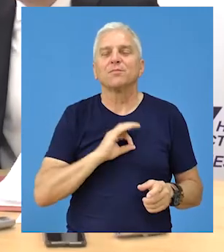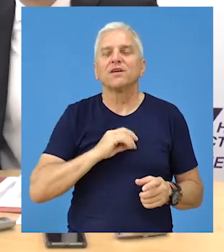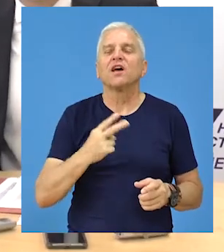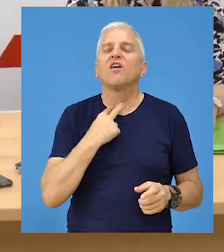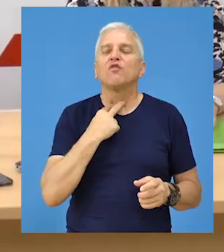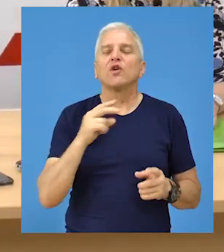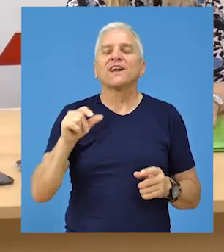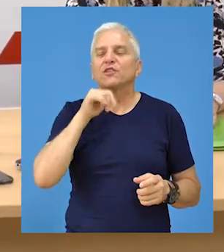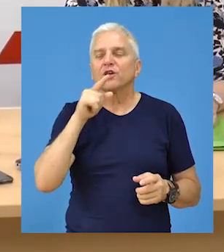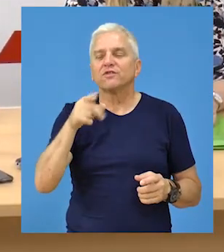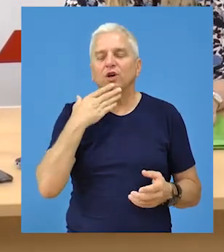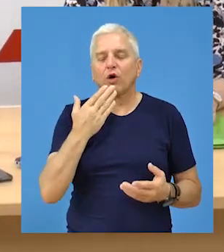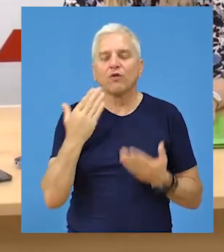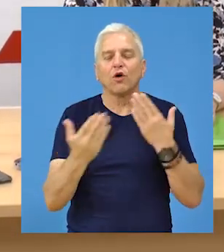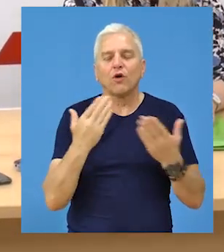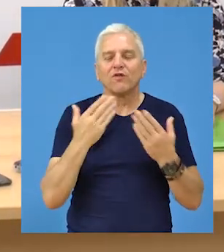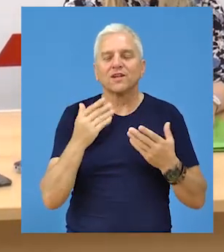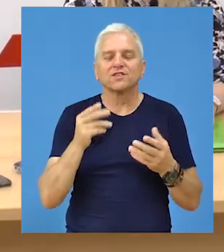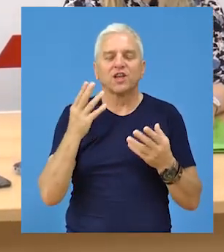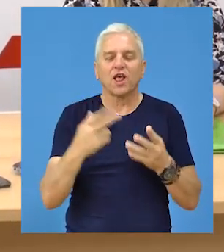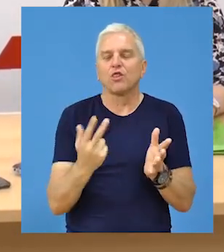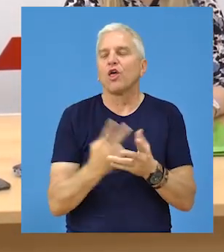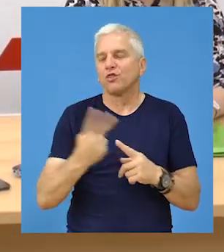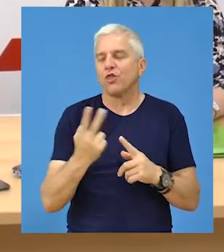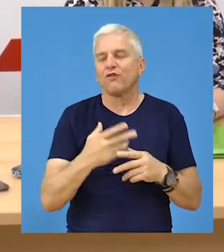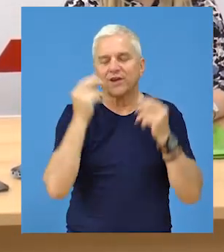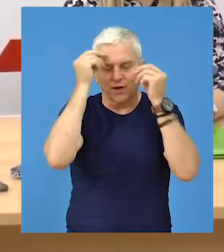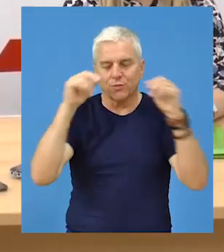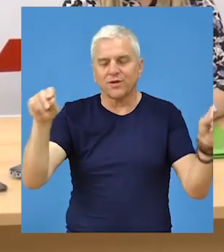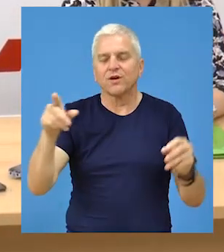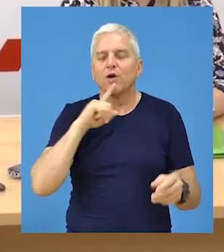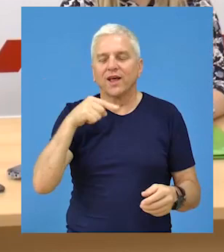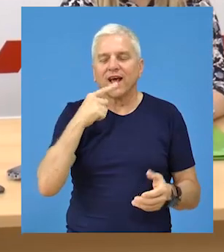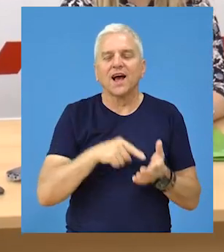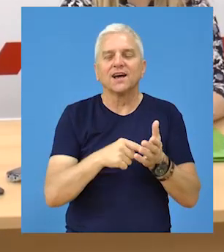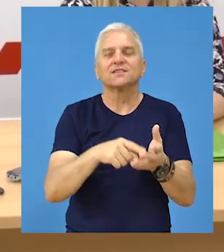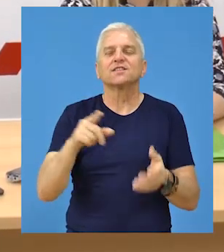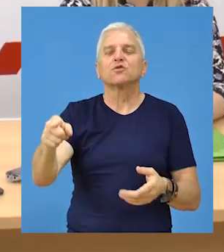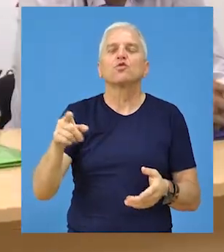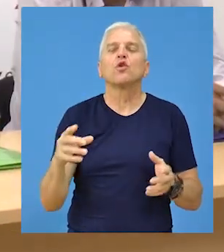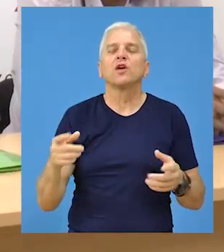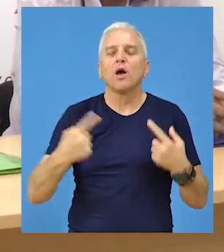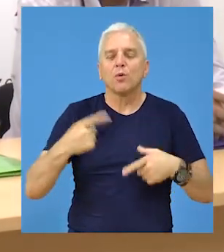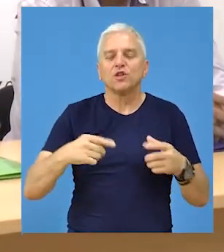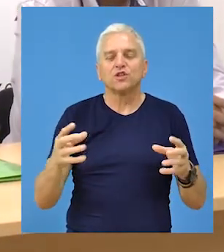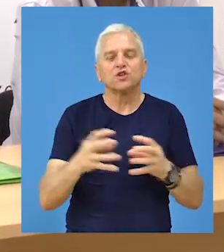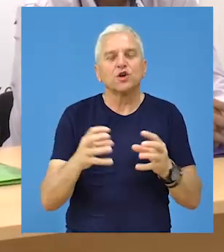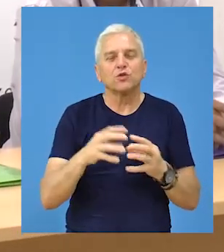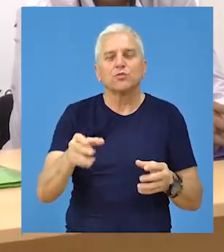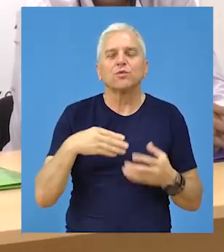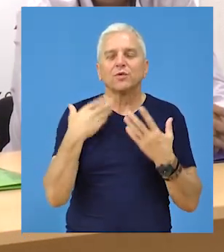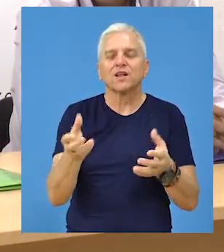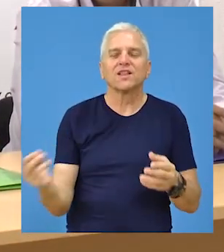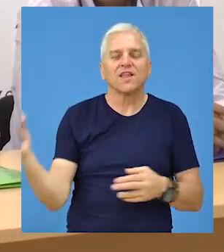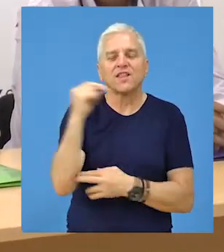Beče i Vuk Radojević na održanoj konferenciji za novinare. On je tom prilikom istakao da su građani toj političkoj opciji ukazali